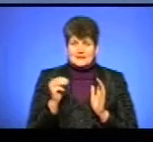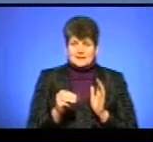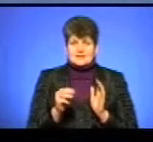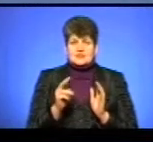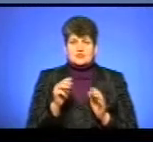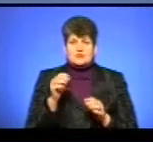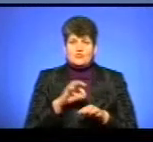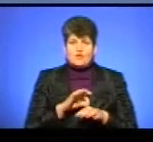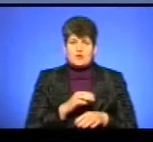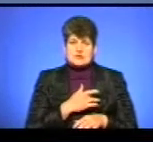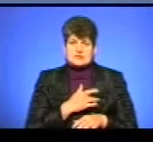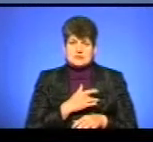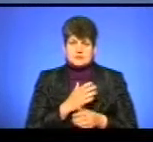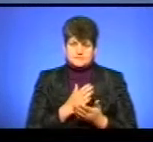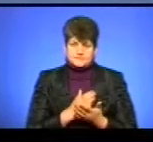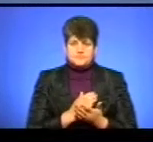-судинні хвороби,